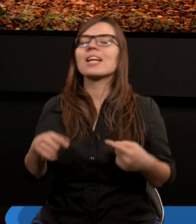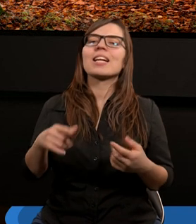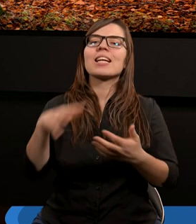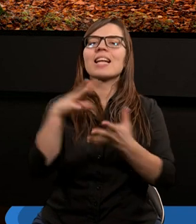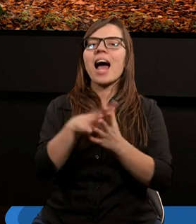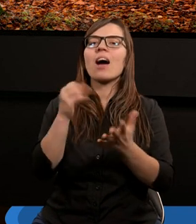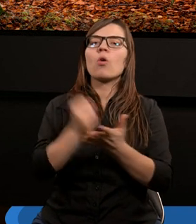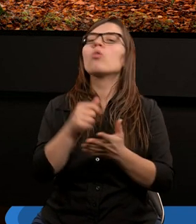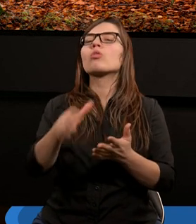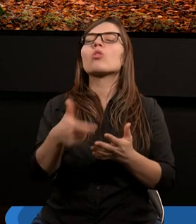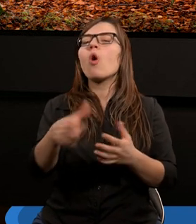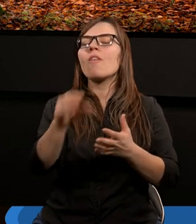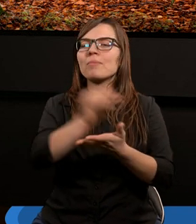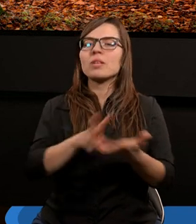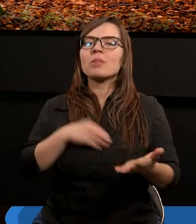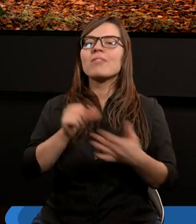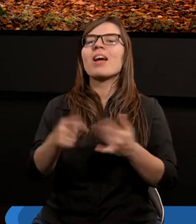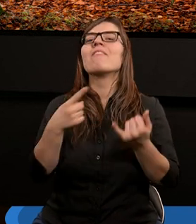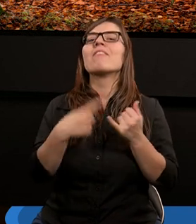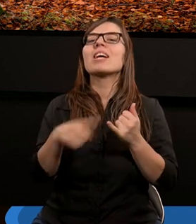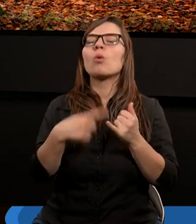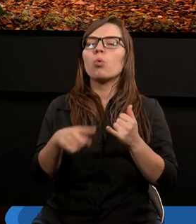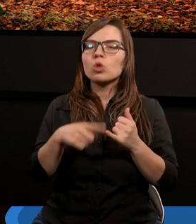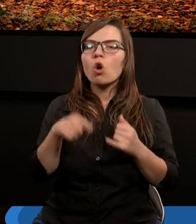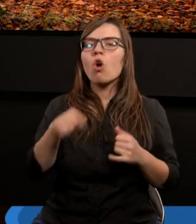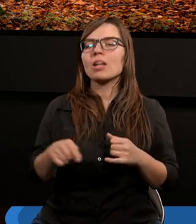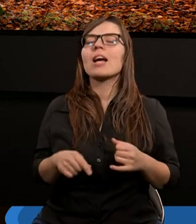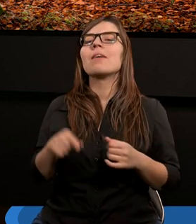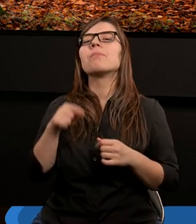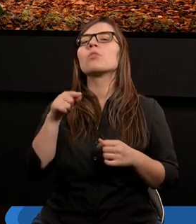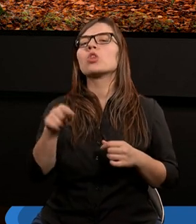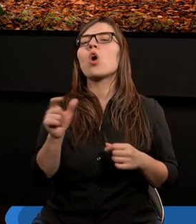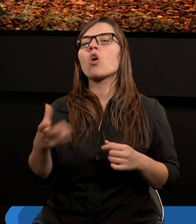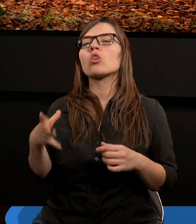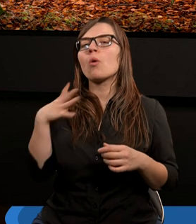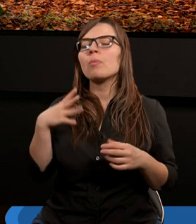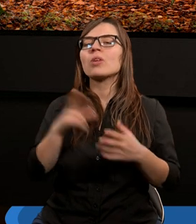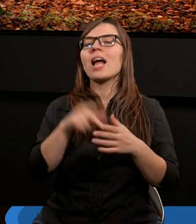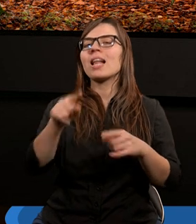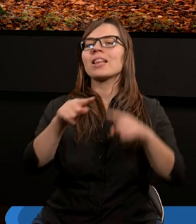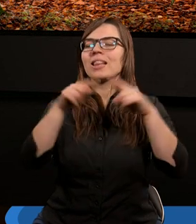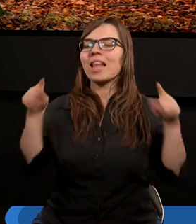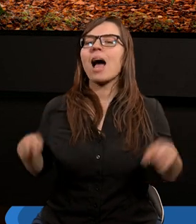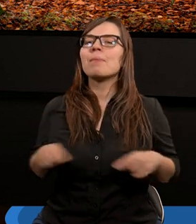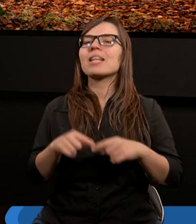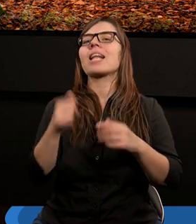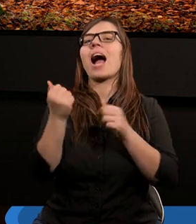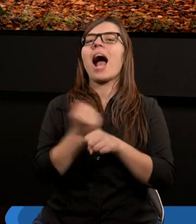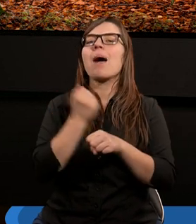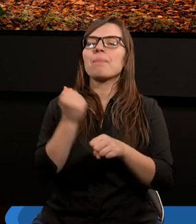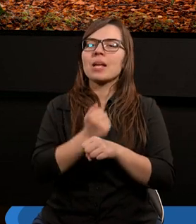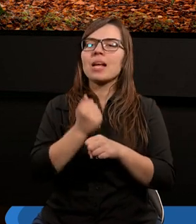To, co w Piśmie Świętym jest wyraźnie wyróżnione. Mianowicie to, co było na dwóch tablicach kamiennych.